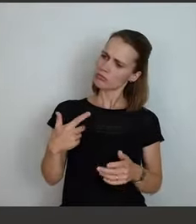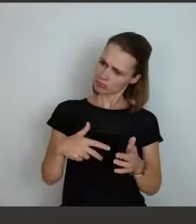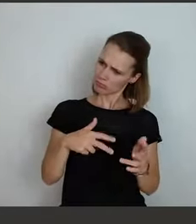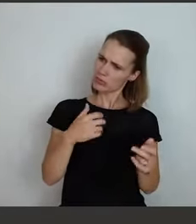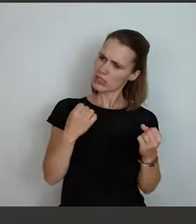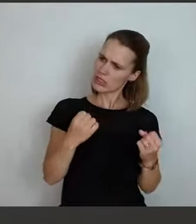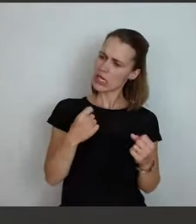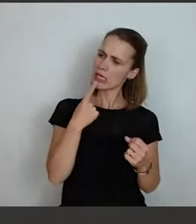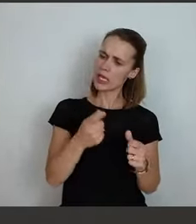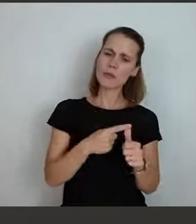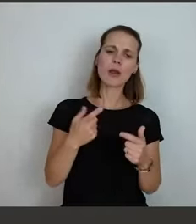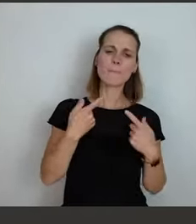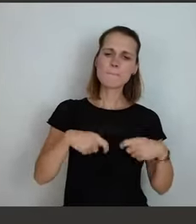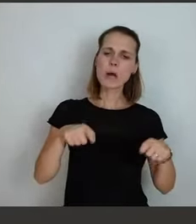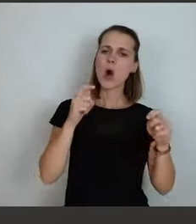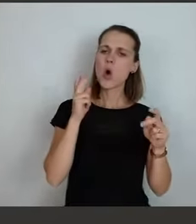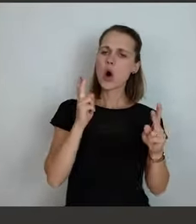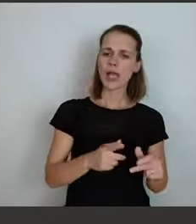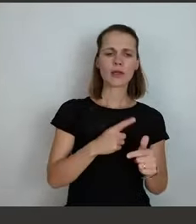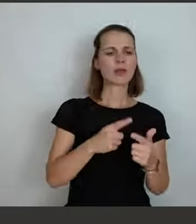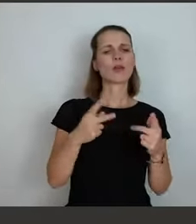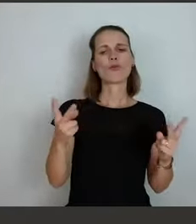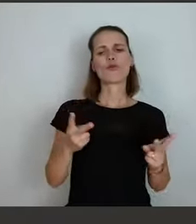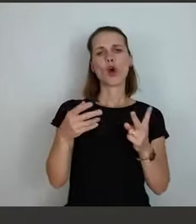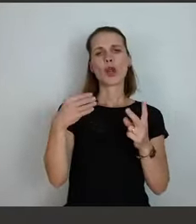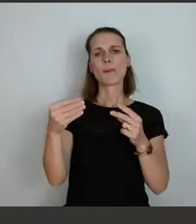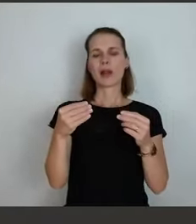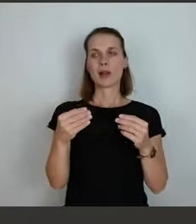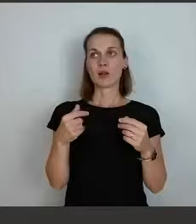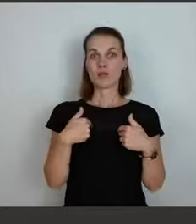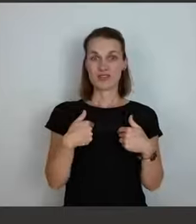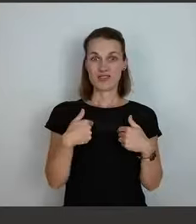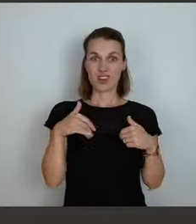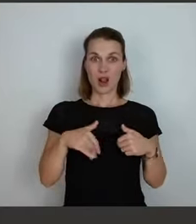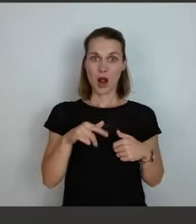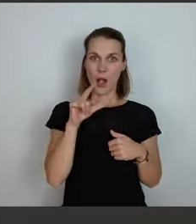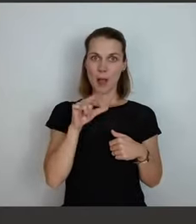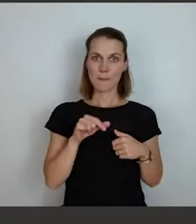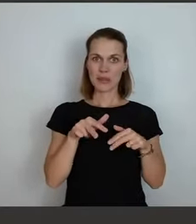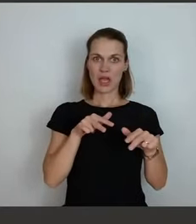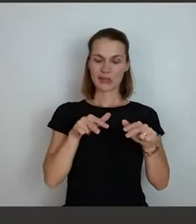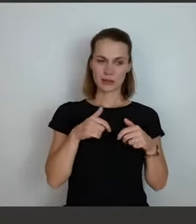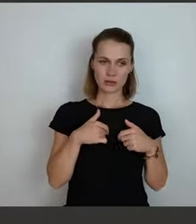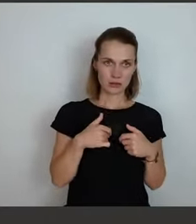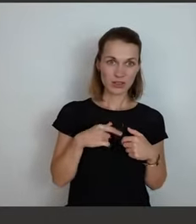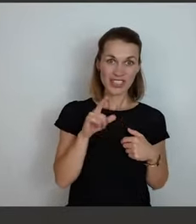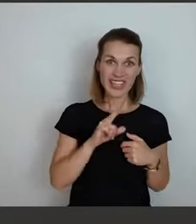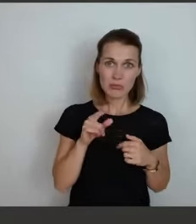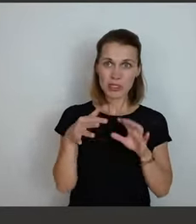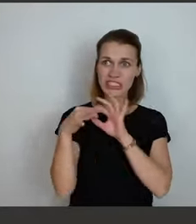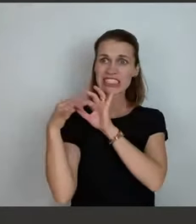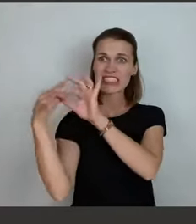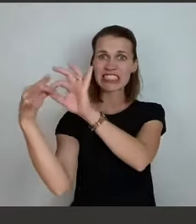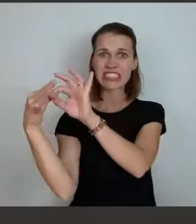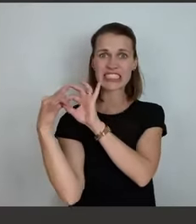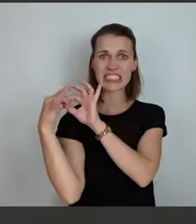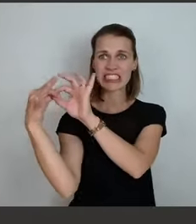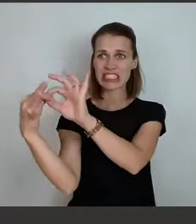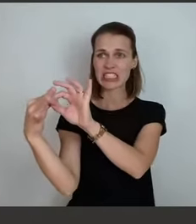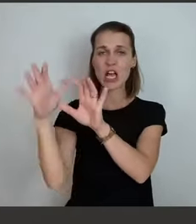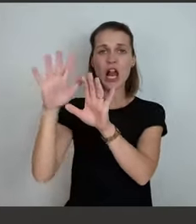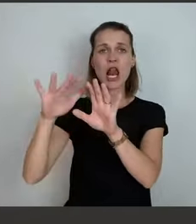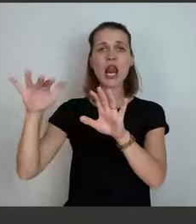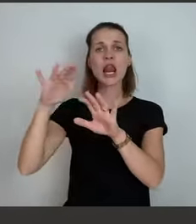ich das Baurecht kriege, können Sie mir das regeln? Und du sitzt mit einer Minderheitsregierung da und bist eigentlich jeden Tag darauf angewiesen, dass im Landtag Leute die Hand